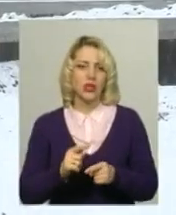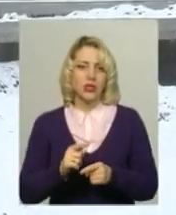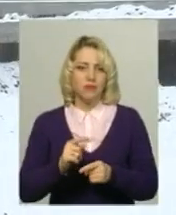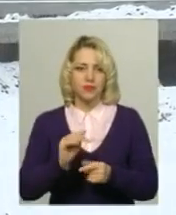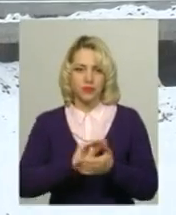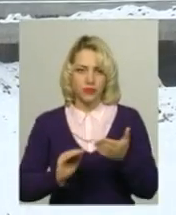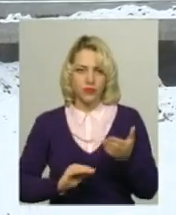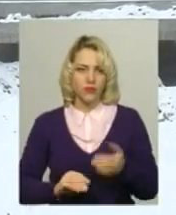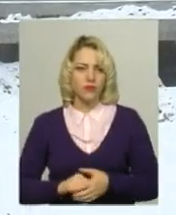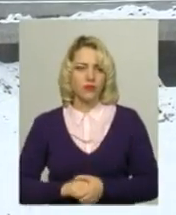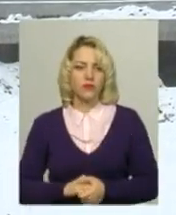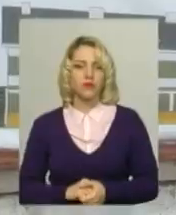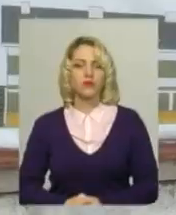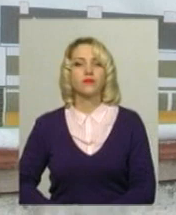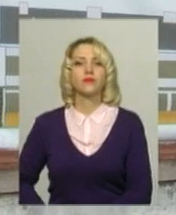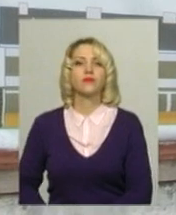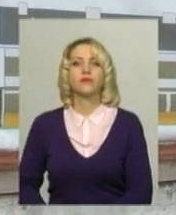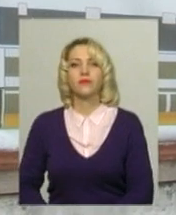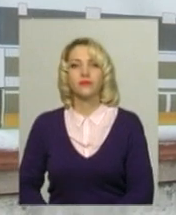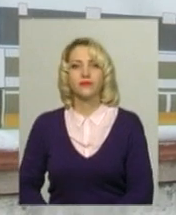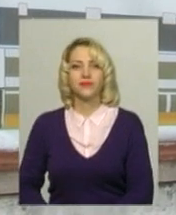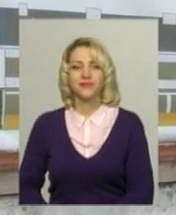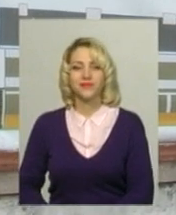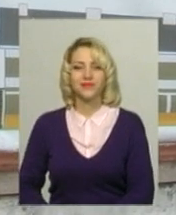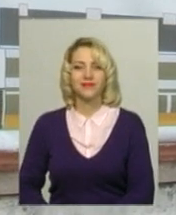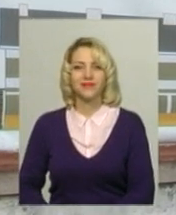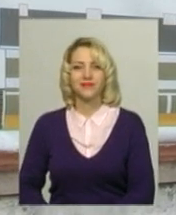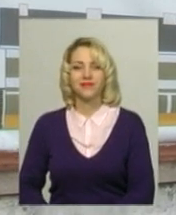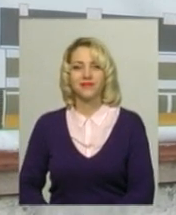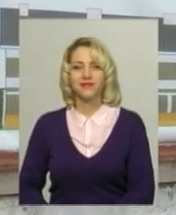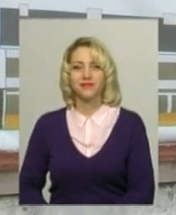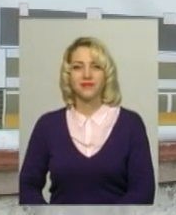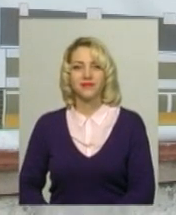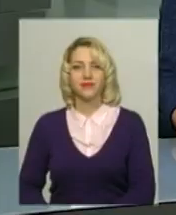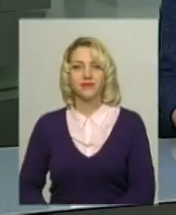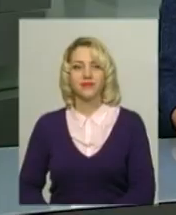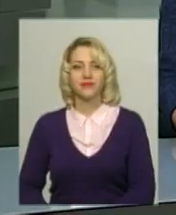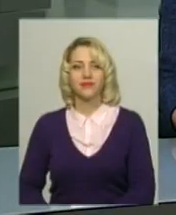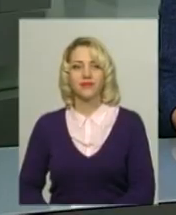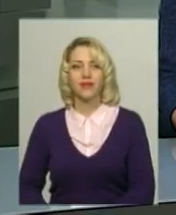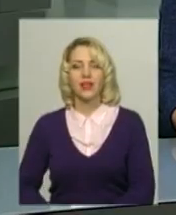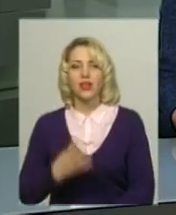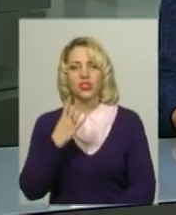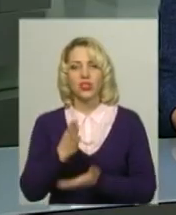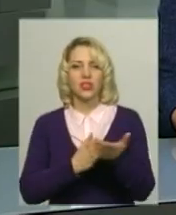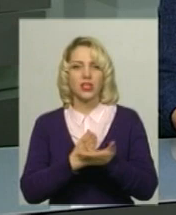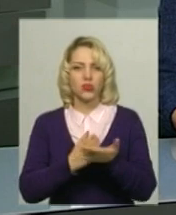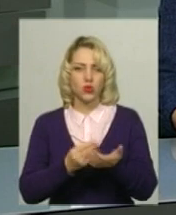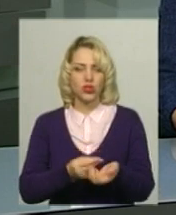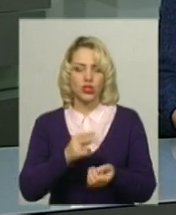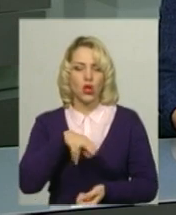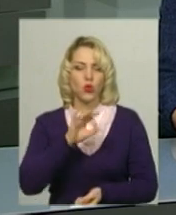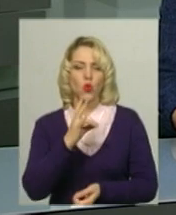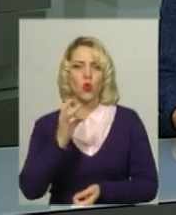призначення Віталій Могила. Вікторія Бондар, Іван Мовчан. Новини Поділля. Центр. Чотири заслужені донори крові з